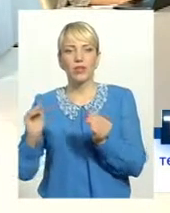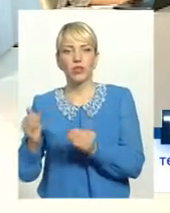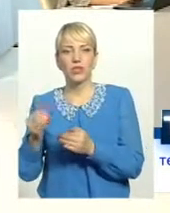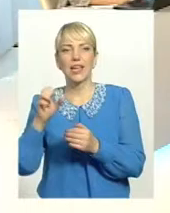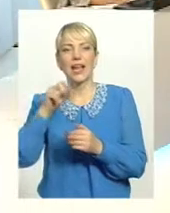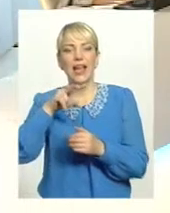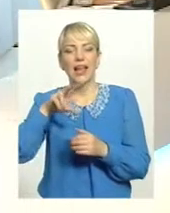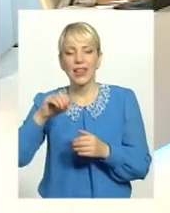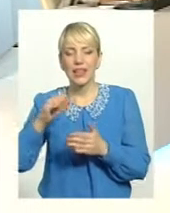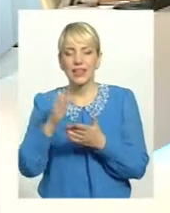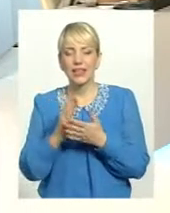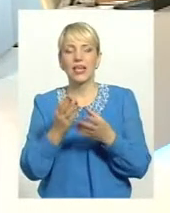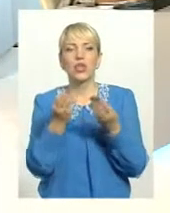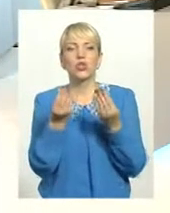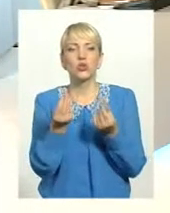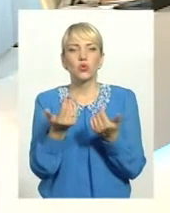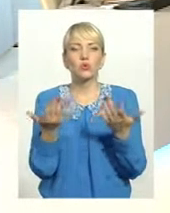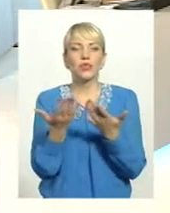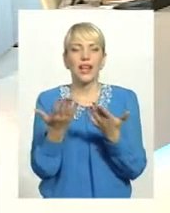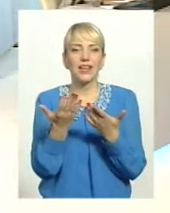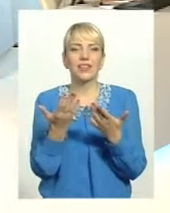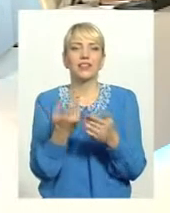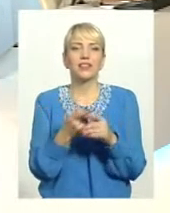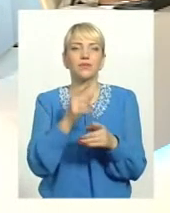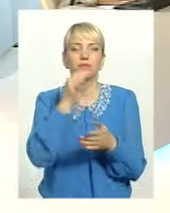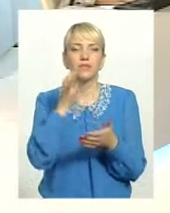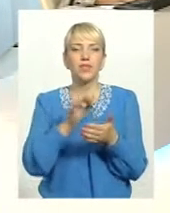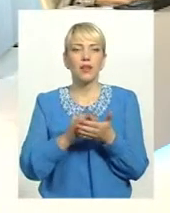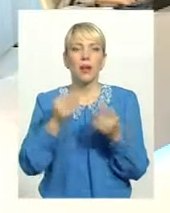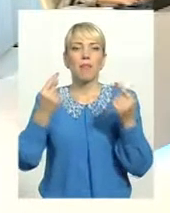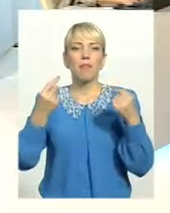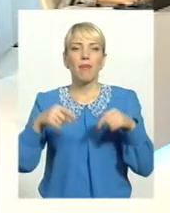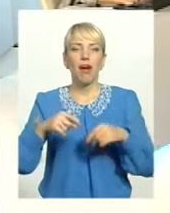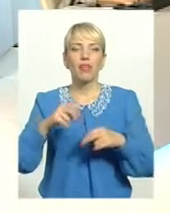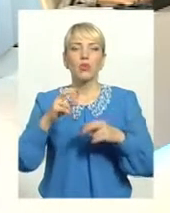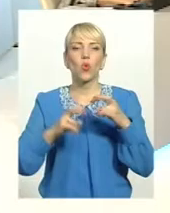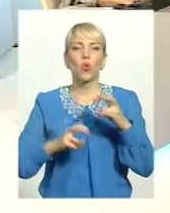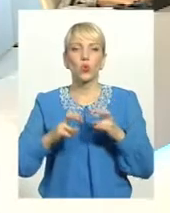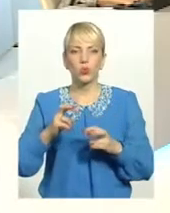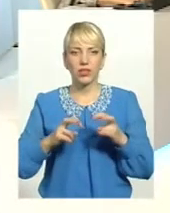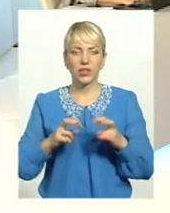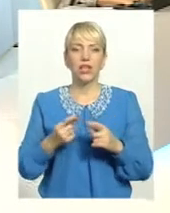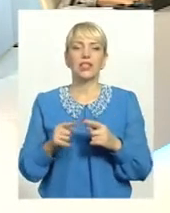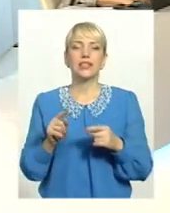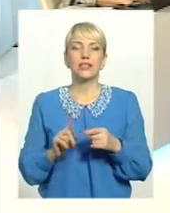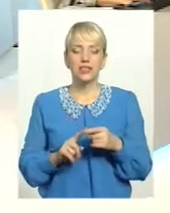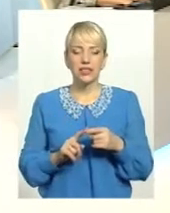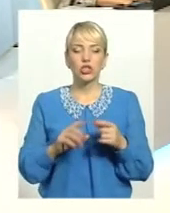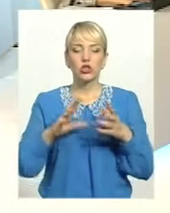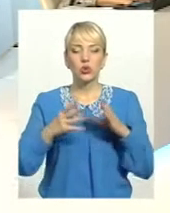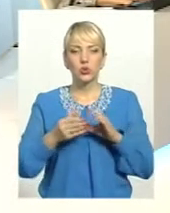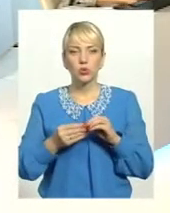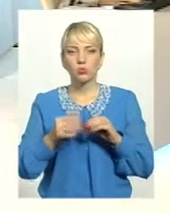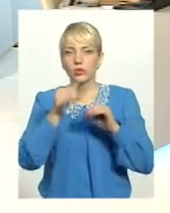саме за банкрутами, за які ви питали. І зрозуміло, що отут є певні суми, які і стягнуті